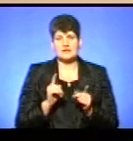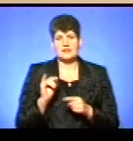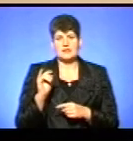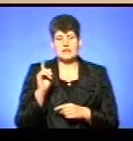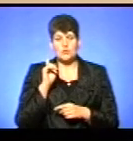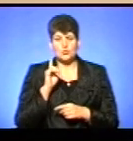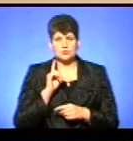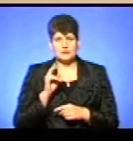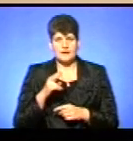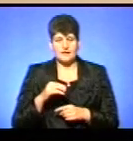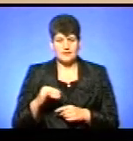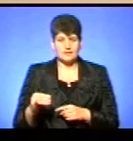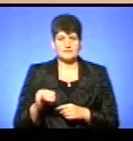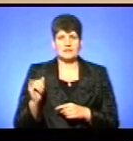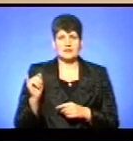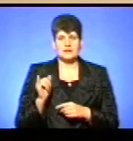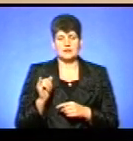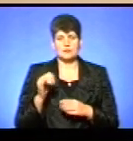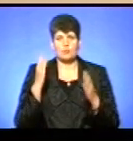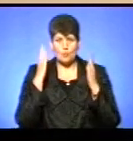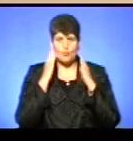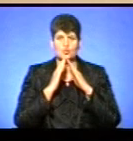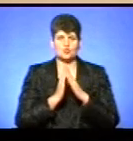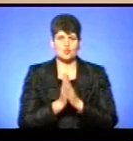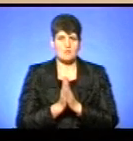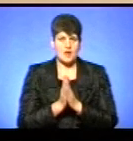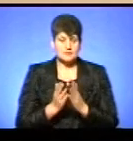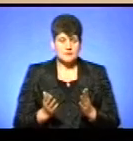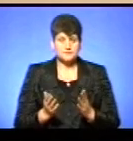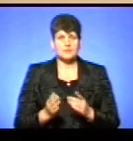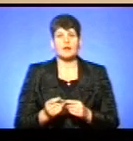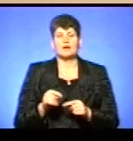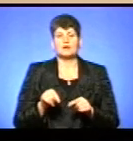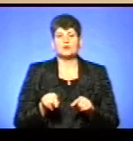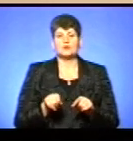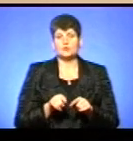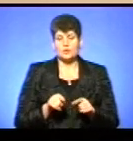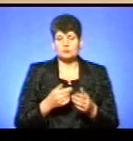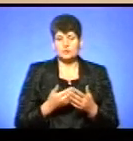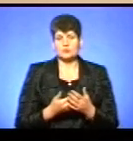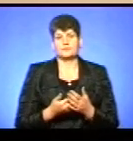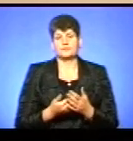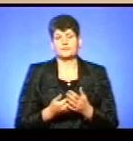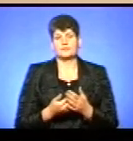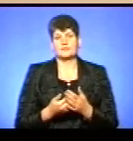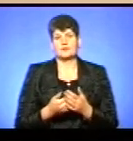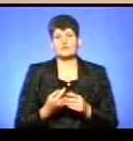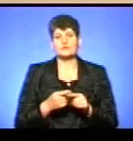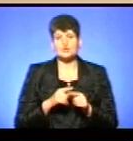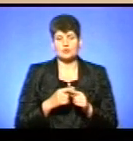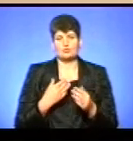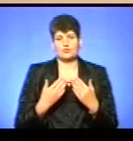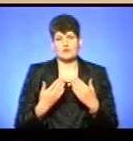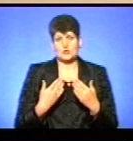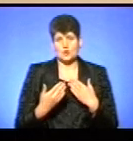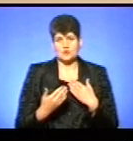і вусульмани. Тобто ми в цьому відносині